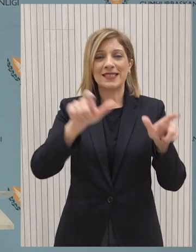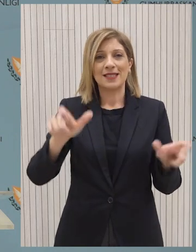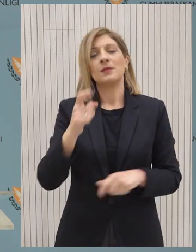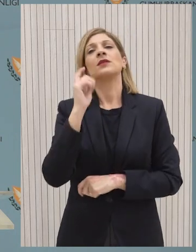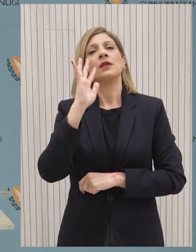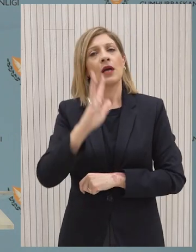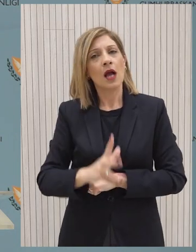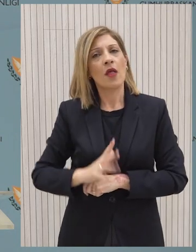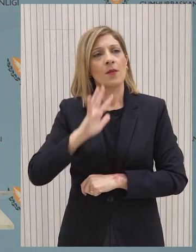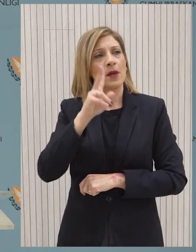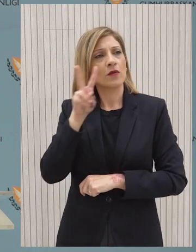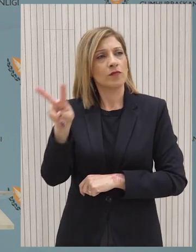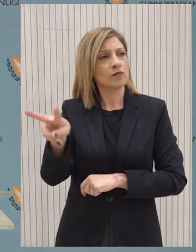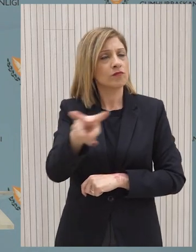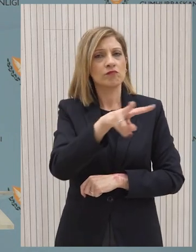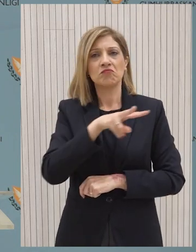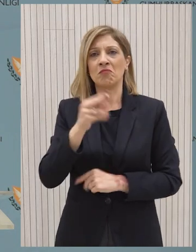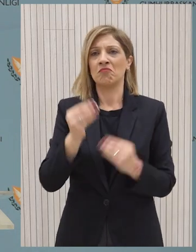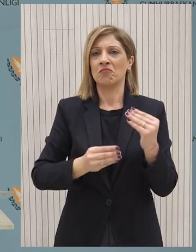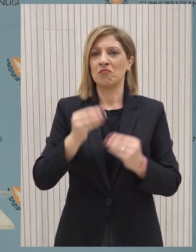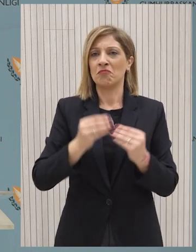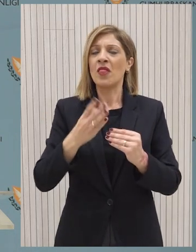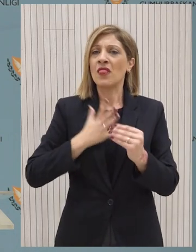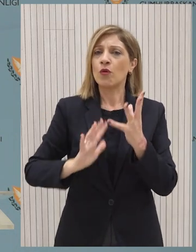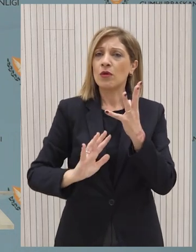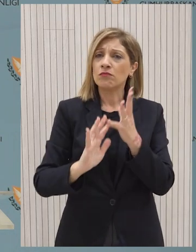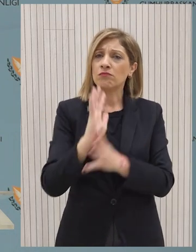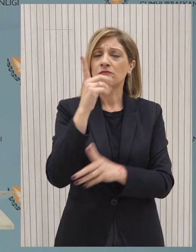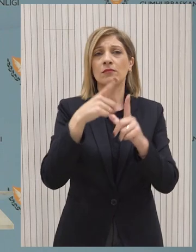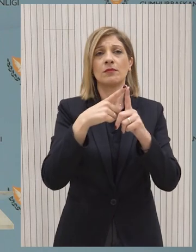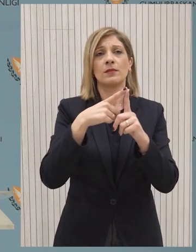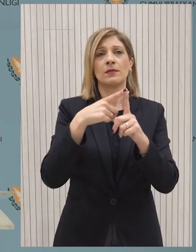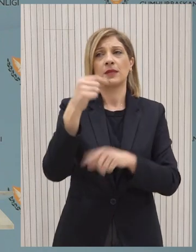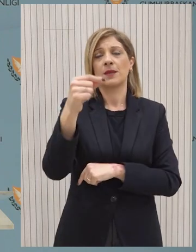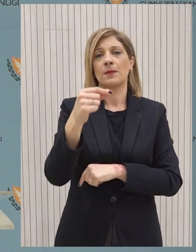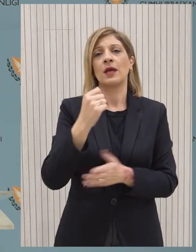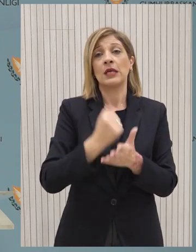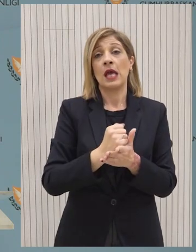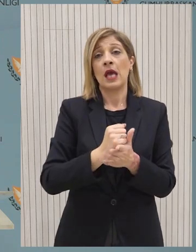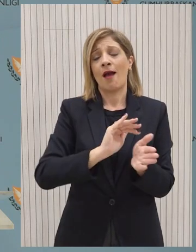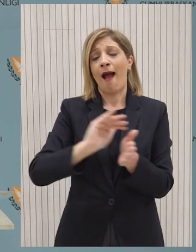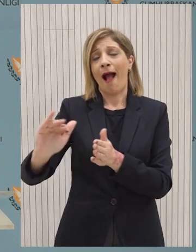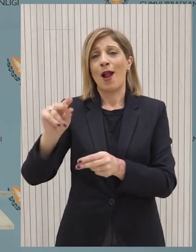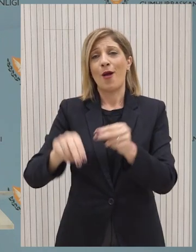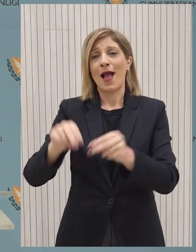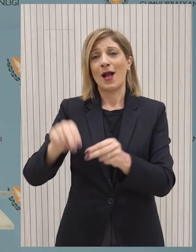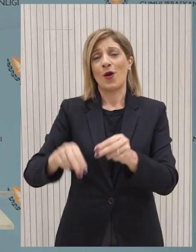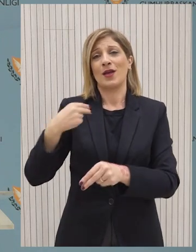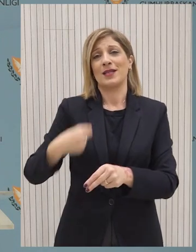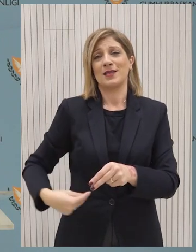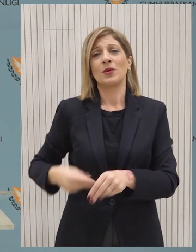αντιμετωπίζει καθημερινά τις προκλήσεις που πρέπει να δούμε να εξεχρονίσουμε ακόμα περισσότερο από τη χώρα μας και δεν πρόκειται να εμπλαγούμε σε προεκλογικές